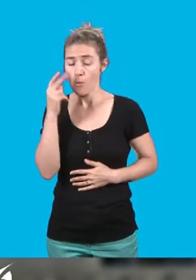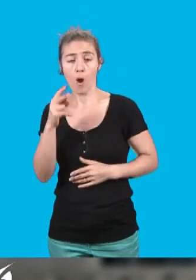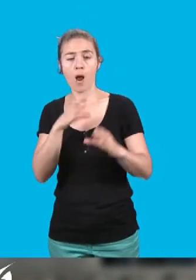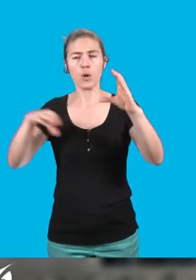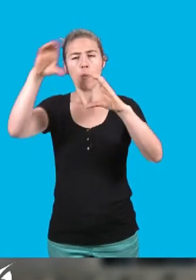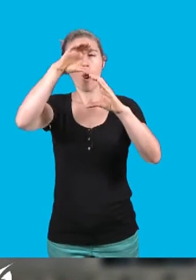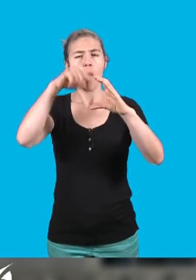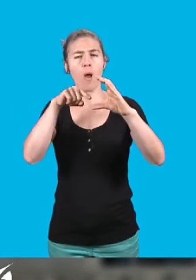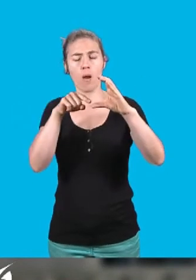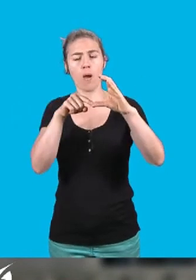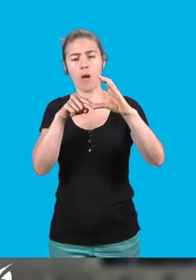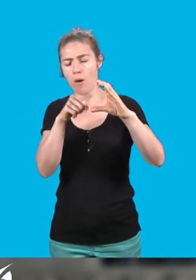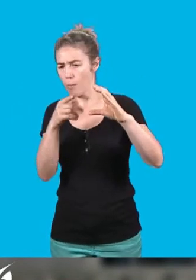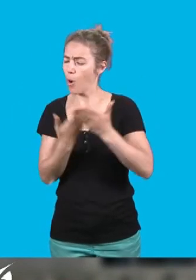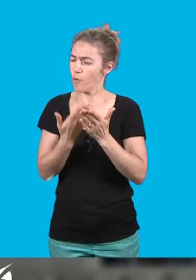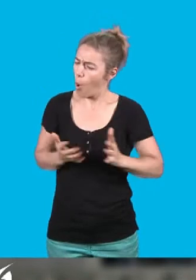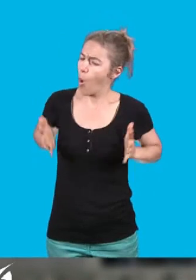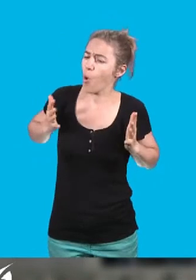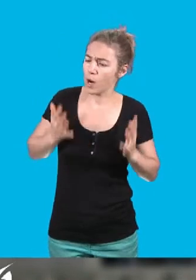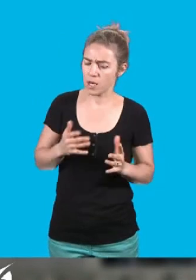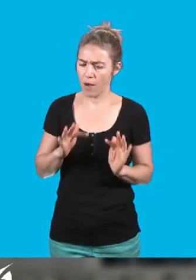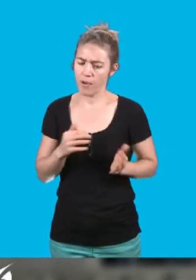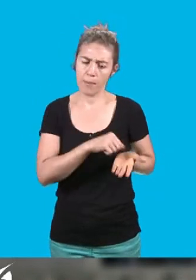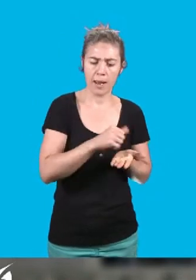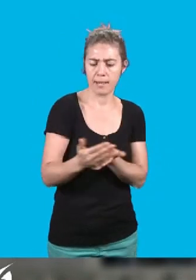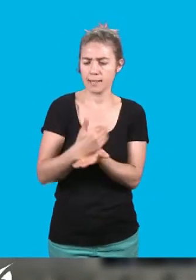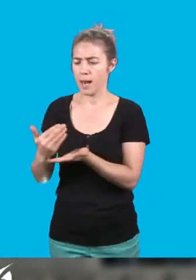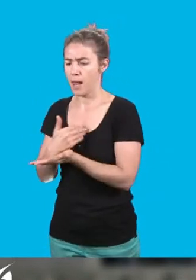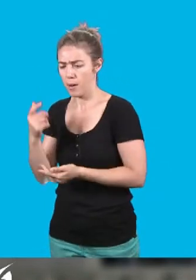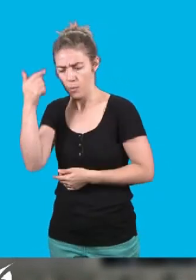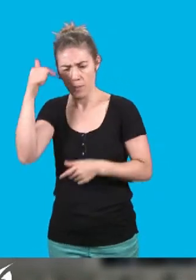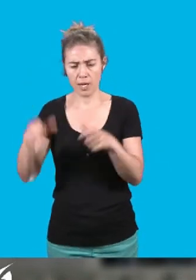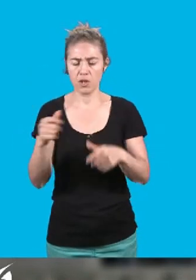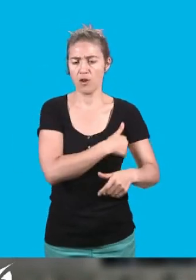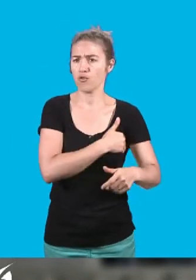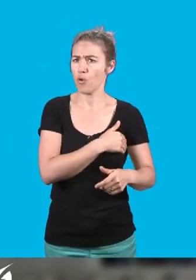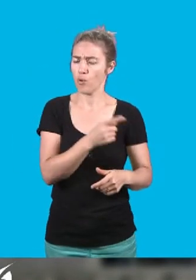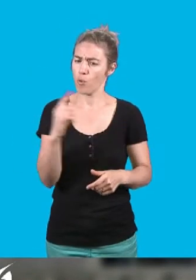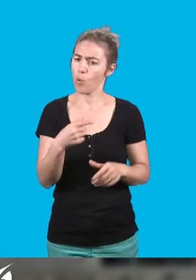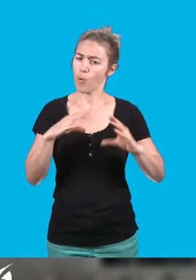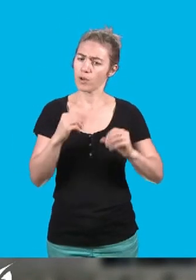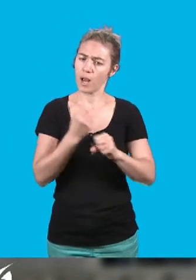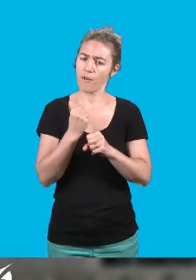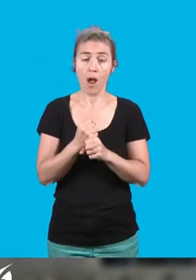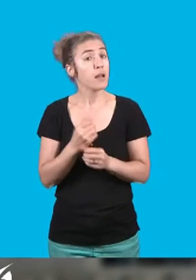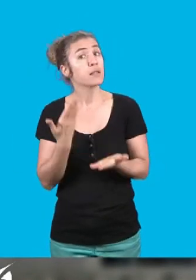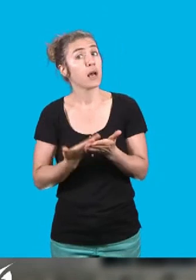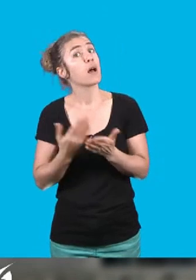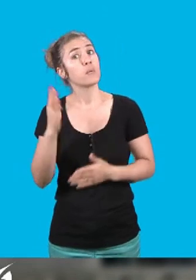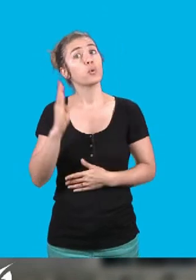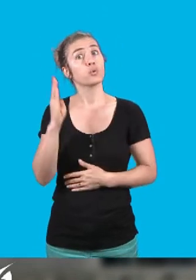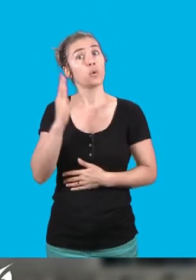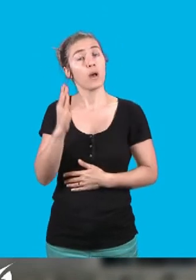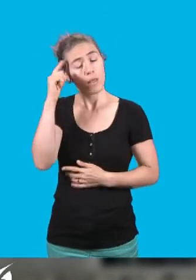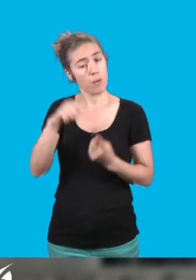point elle s'engage pour les rémunérations et les conditions de travail de ses agents. Un effort nécessaire, autant